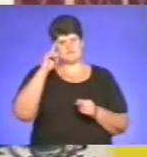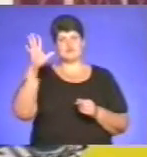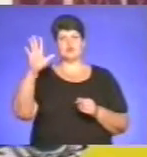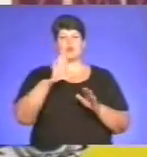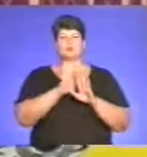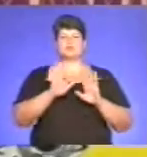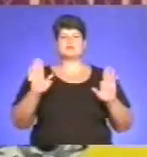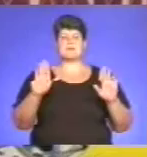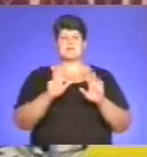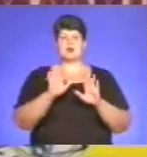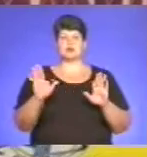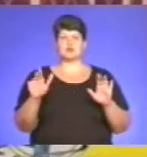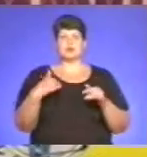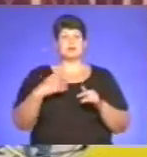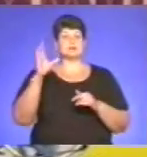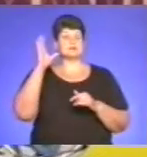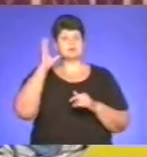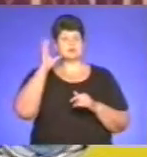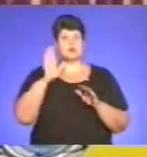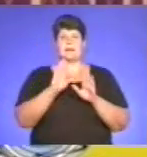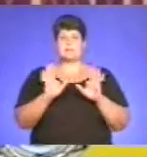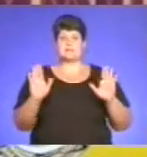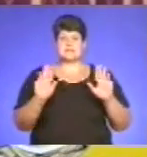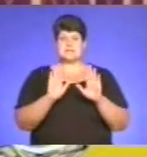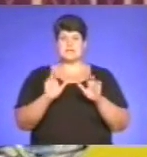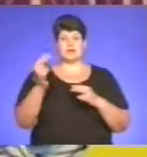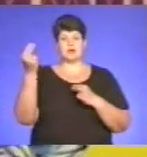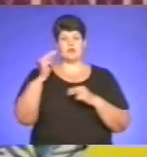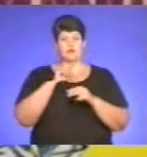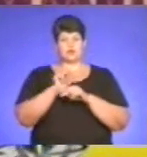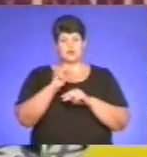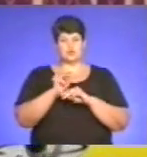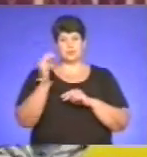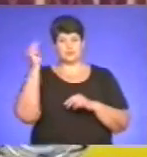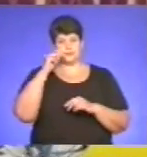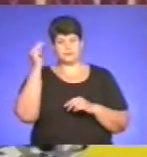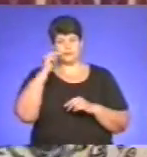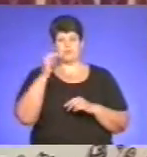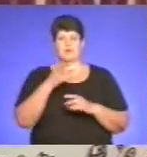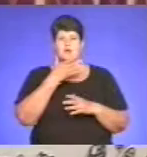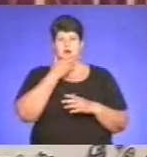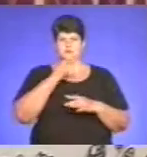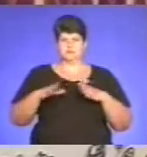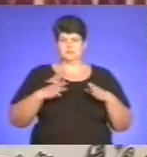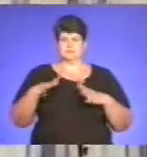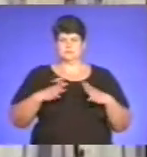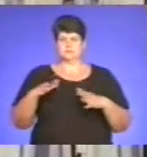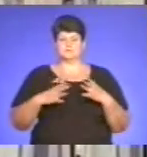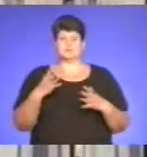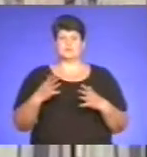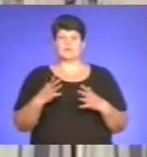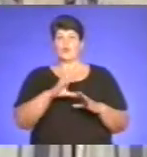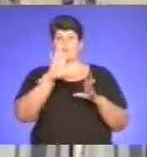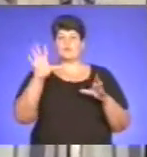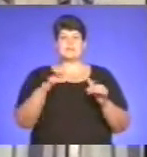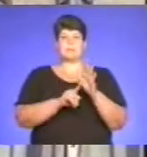співачкою. Я слухаю пісні, вивчаю їх, співаю гарно, тренуюся. В усіх